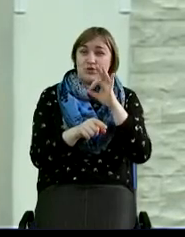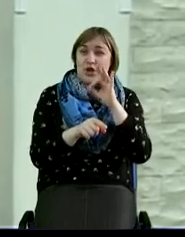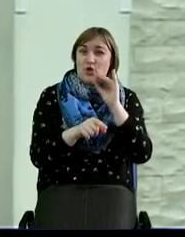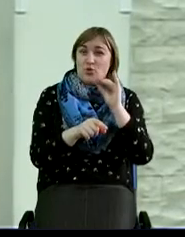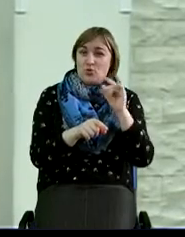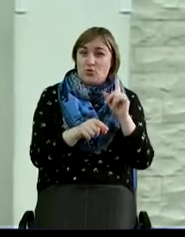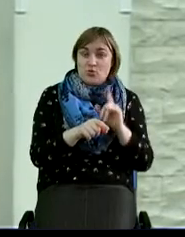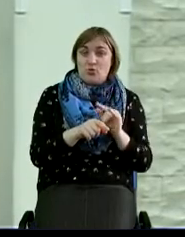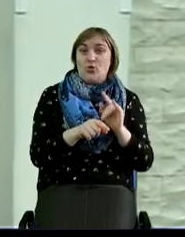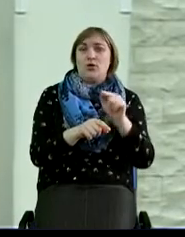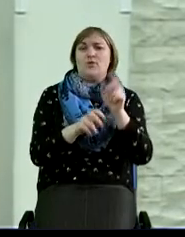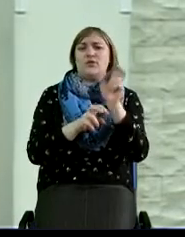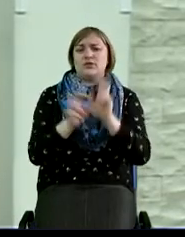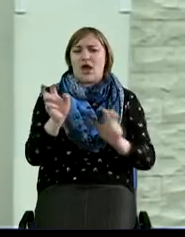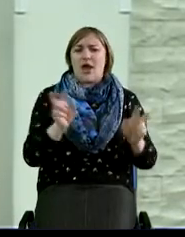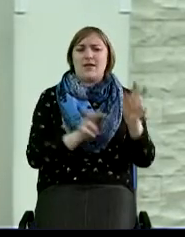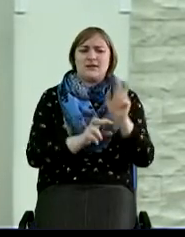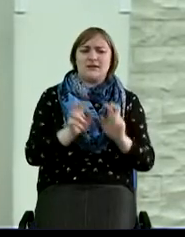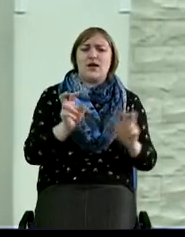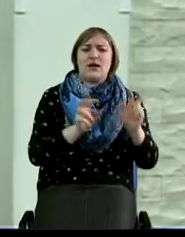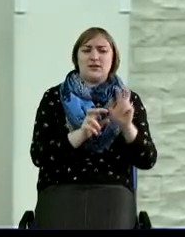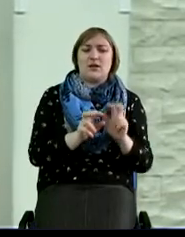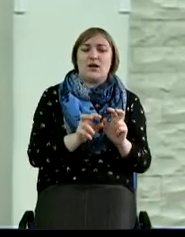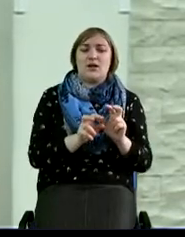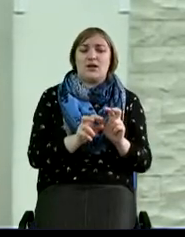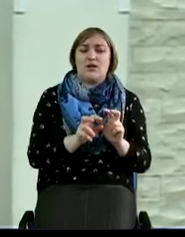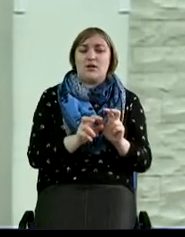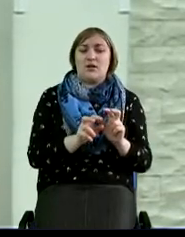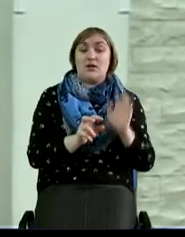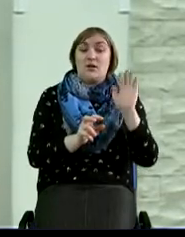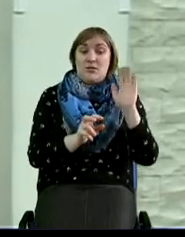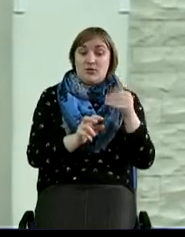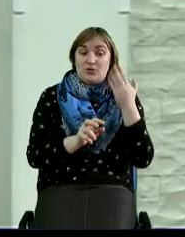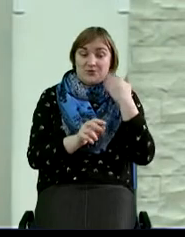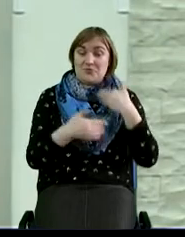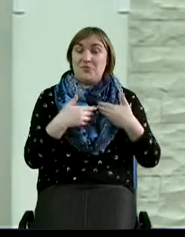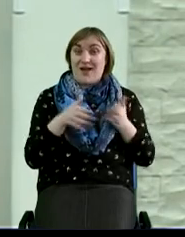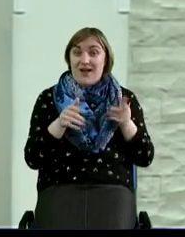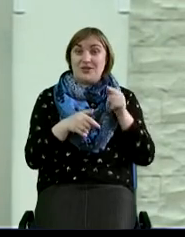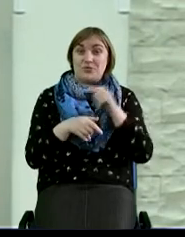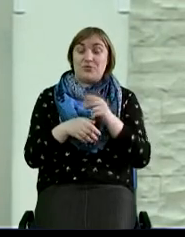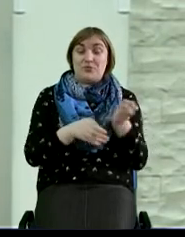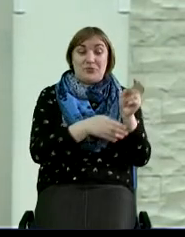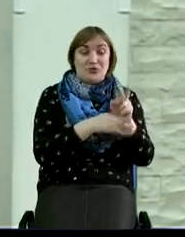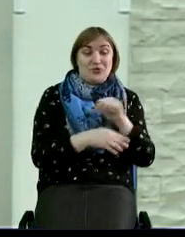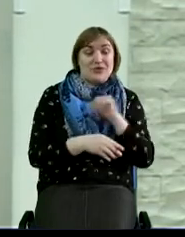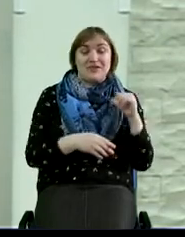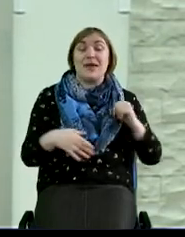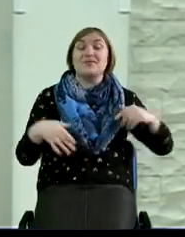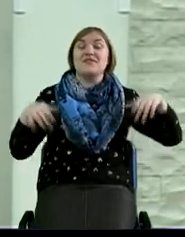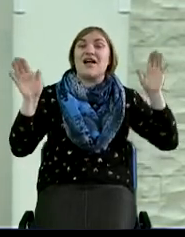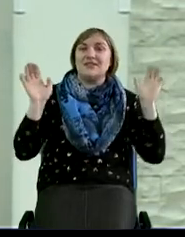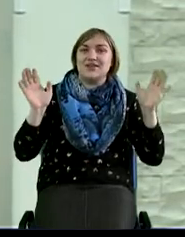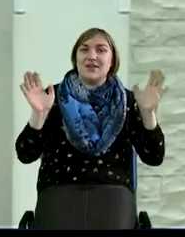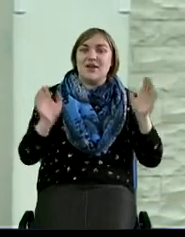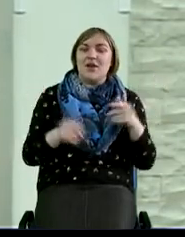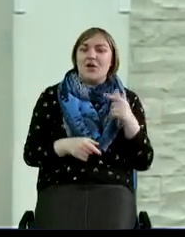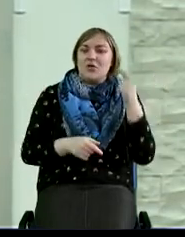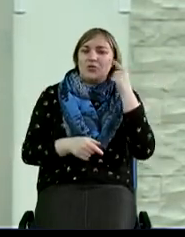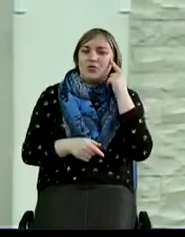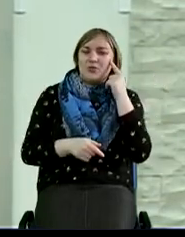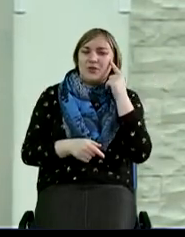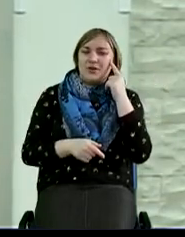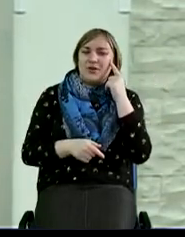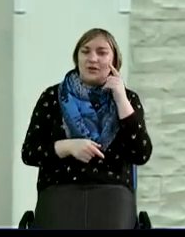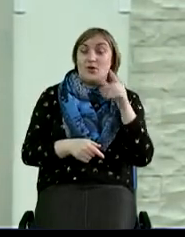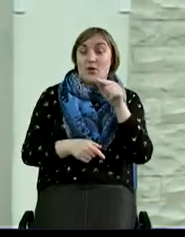убрал, его по-прежнему разыскивали. И он в какой-то момент, как он свидетельствовал, пришел и сам сдался. И я думаю, все сидели и ждали. Но все, он пришел